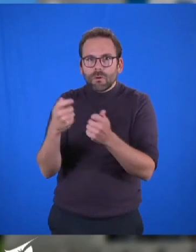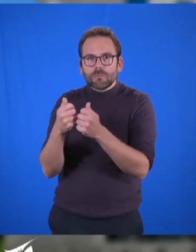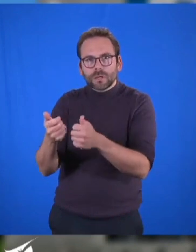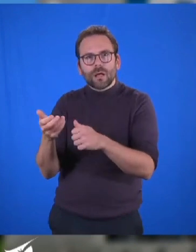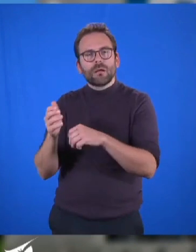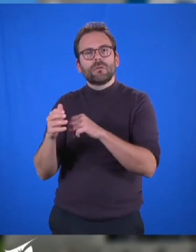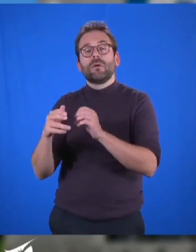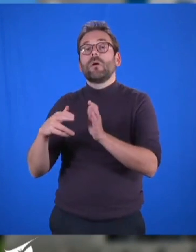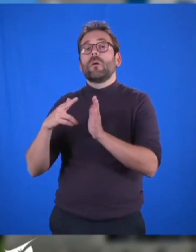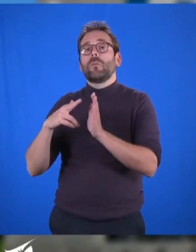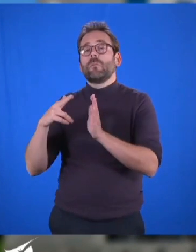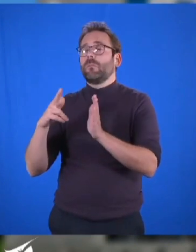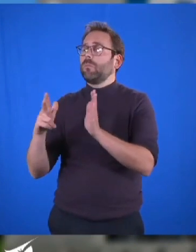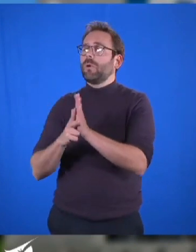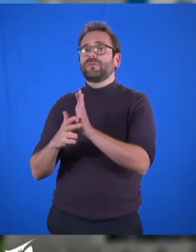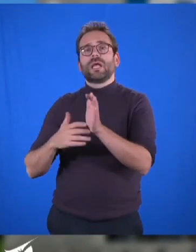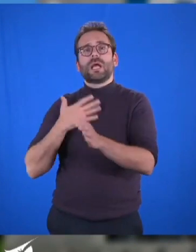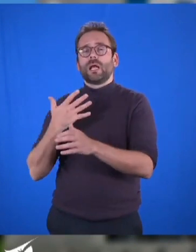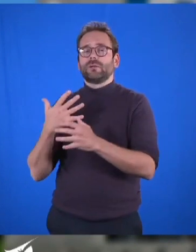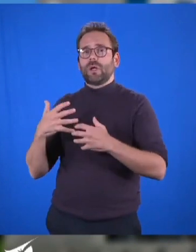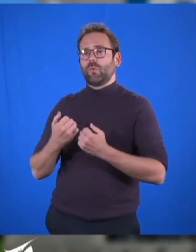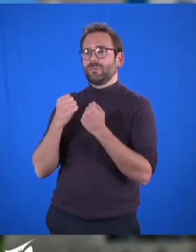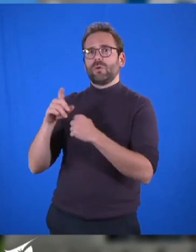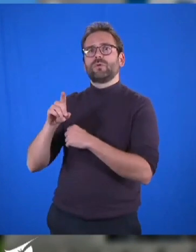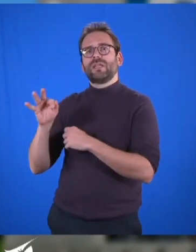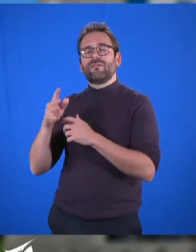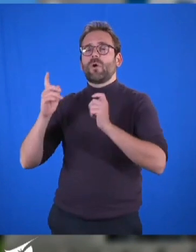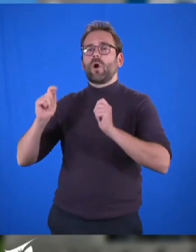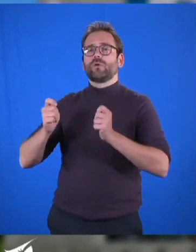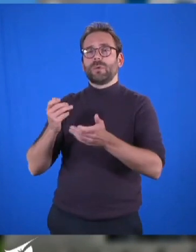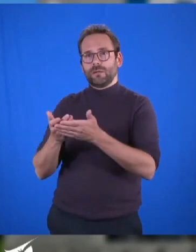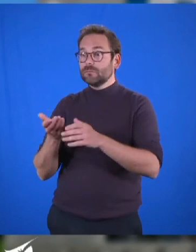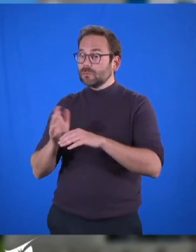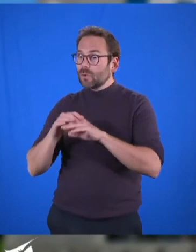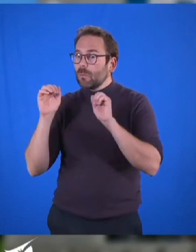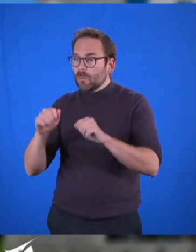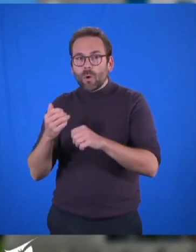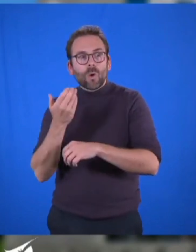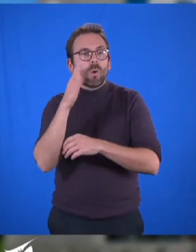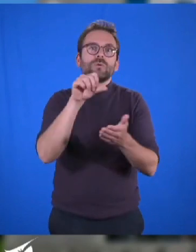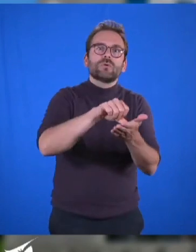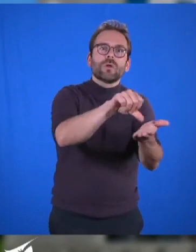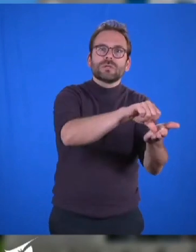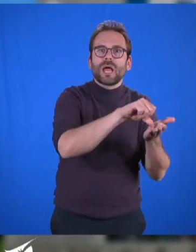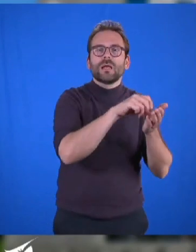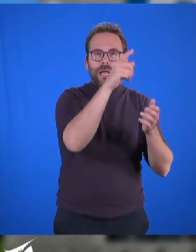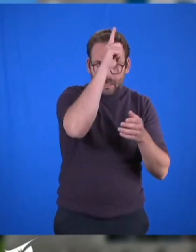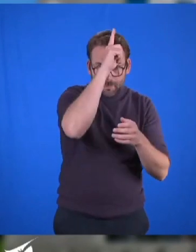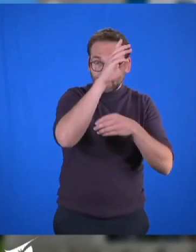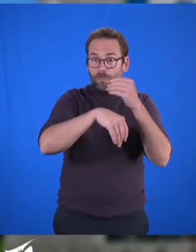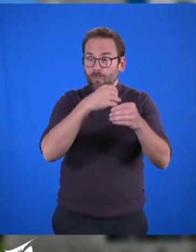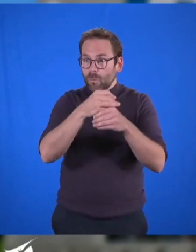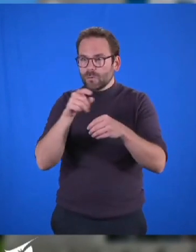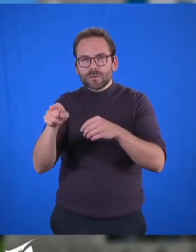breveté grâce aux fruits de la réflexion et du savoir-faire des agents EDF de Cordemay, aurait permis à d'autres centrales, en Allemagne et dans le monde,